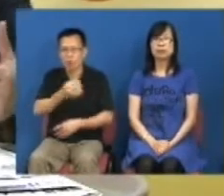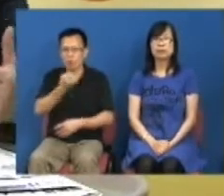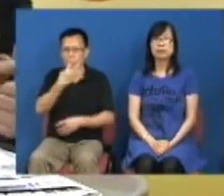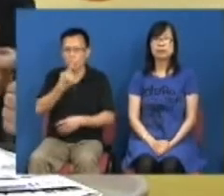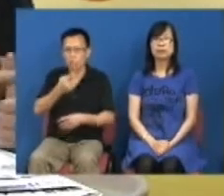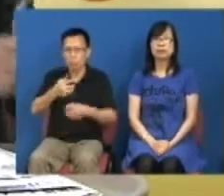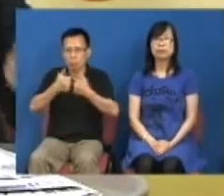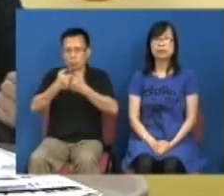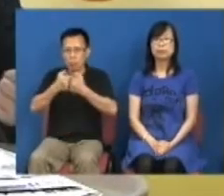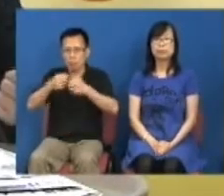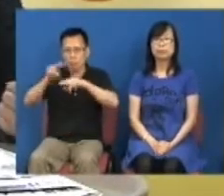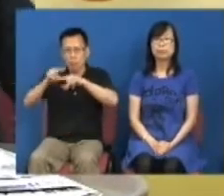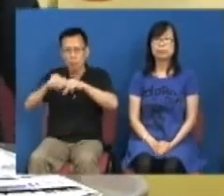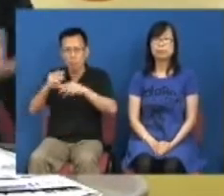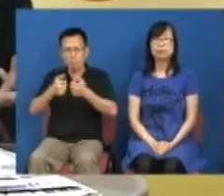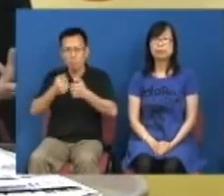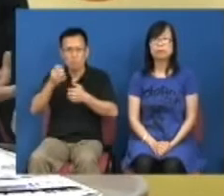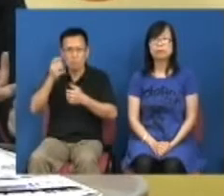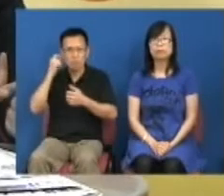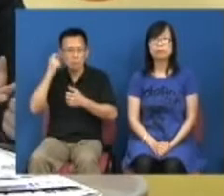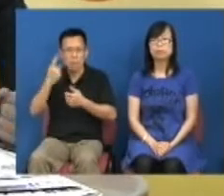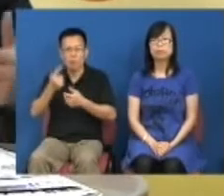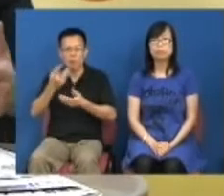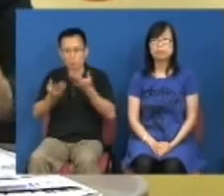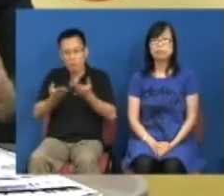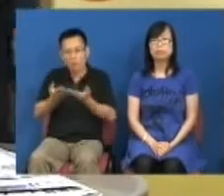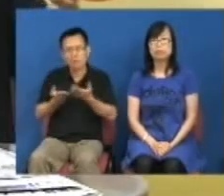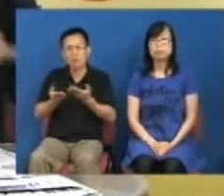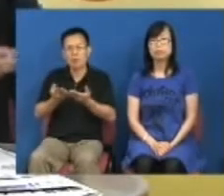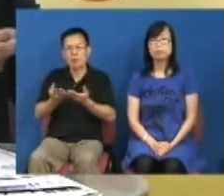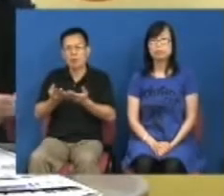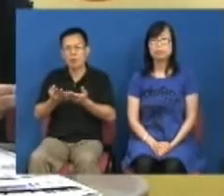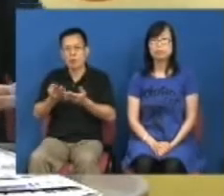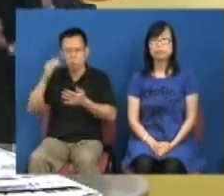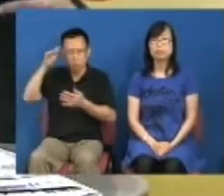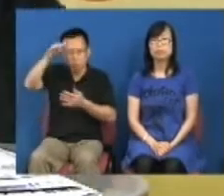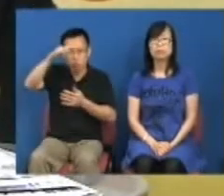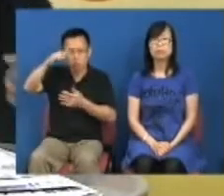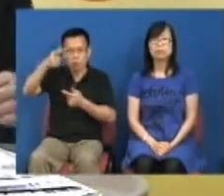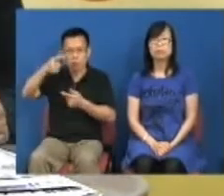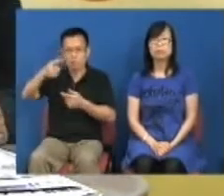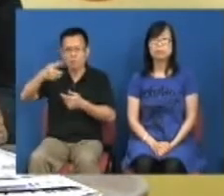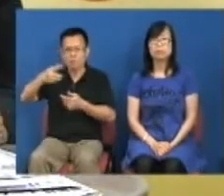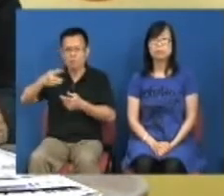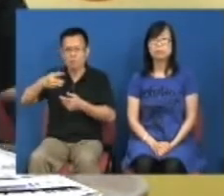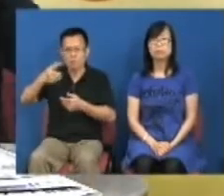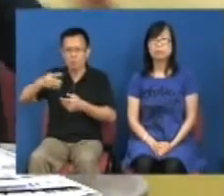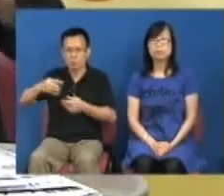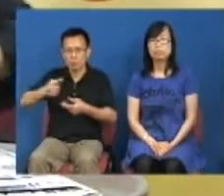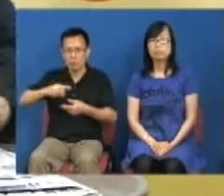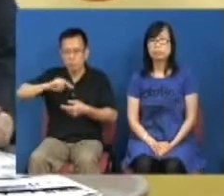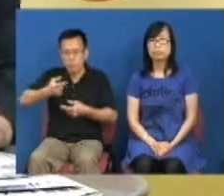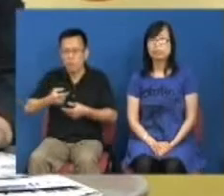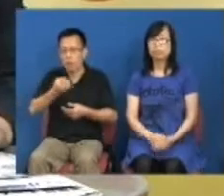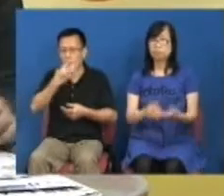还是你是不是一个将来成为香港人的孩子他不优